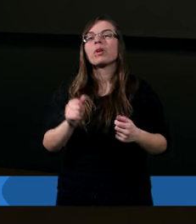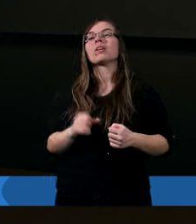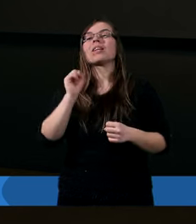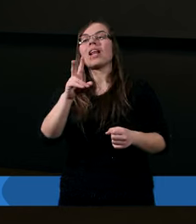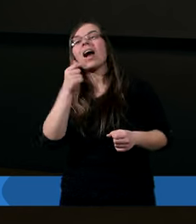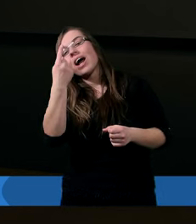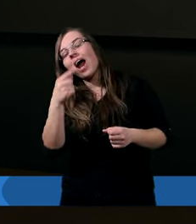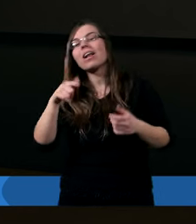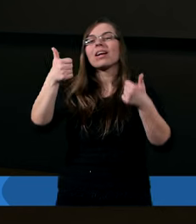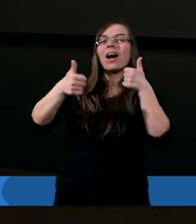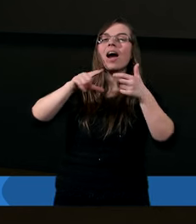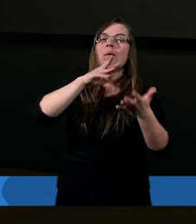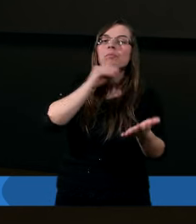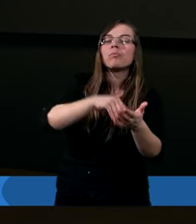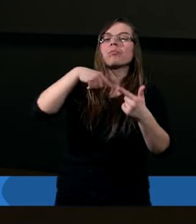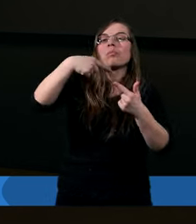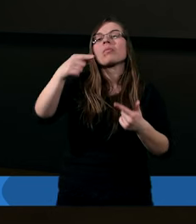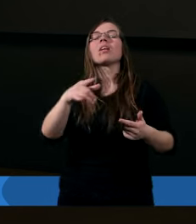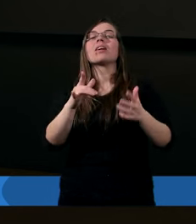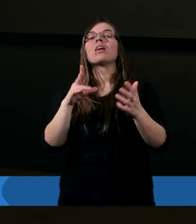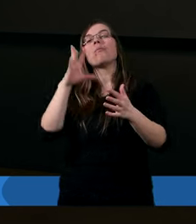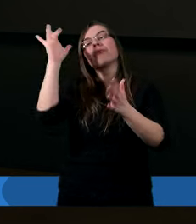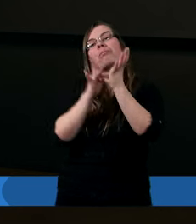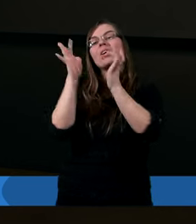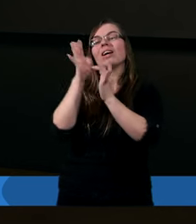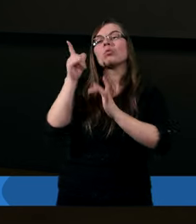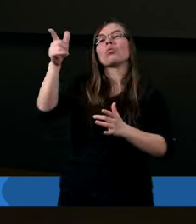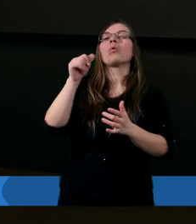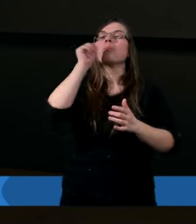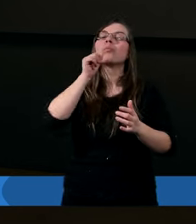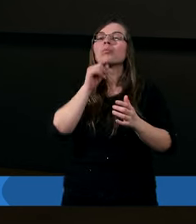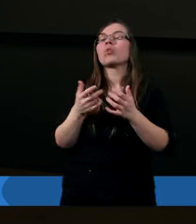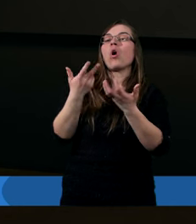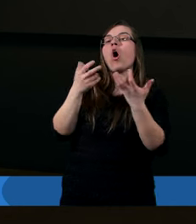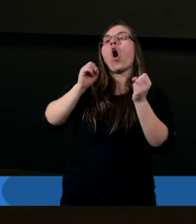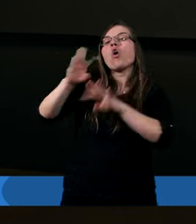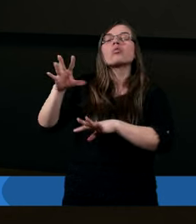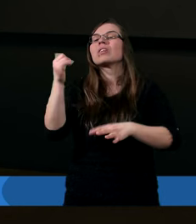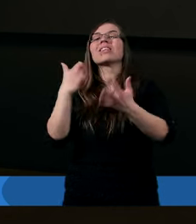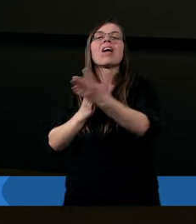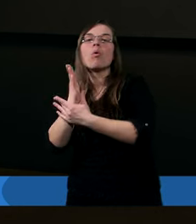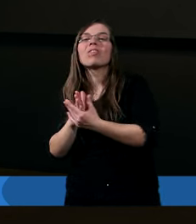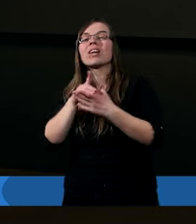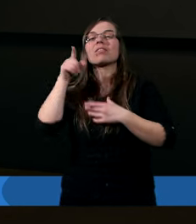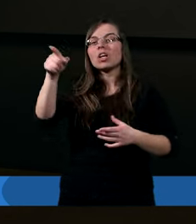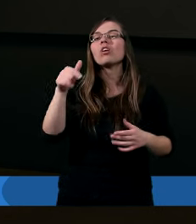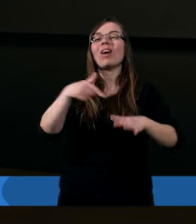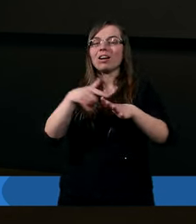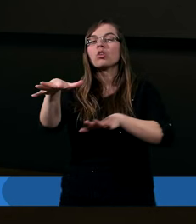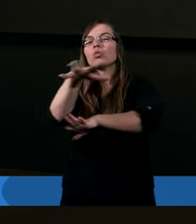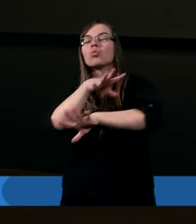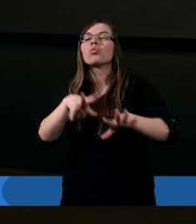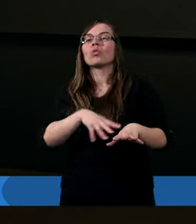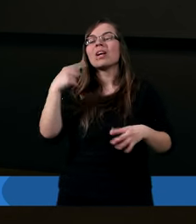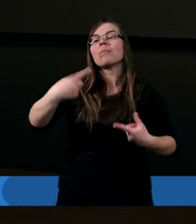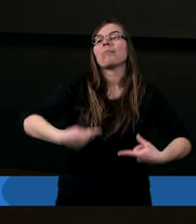tak teraz świat zanegował Chrystusa. odrzucił, nie uwierzył w Niego i o tym Duch Święty